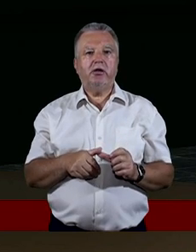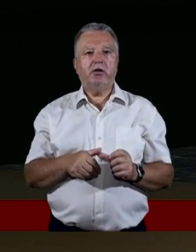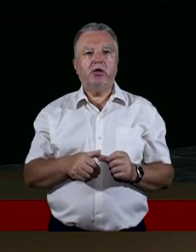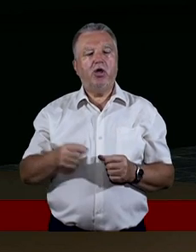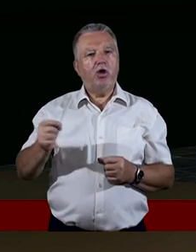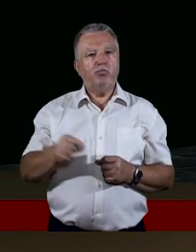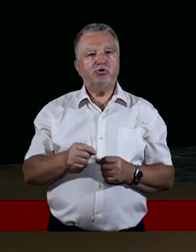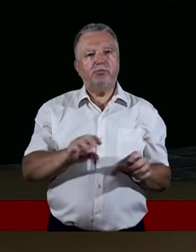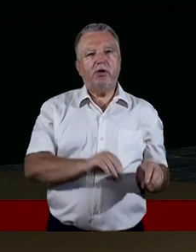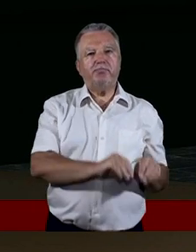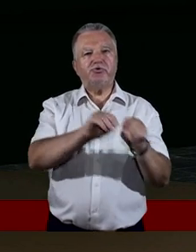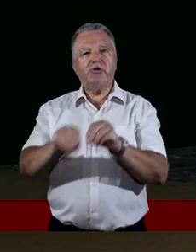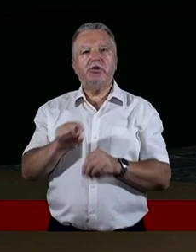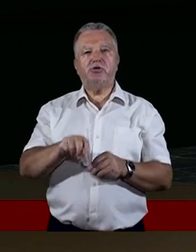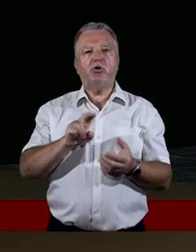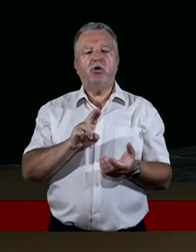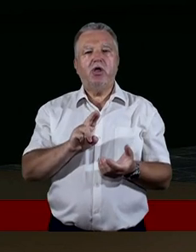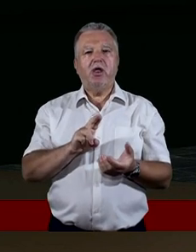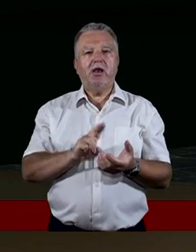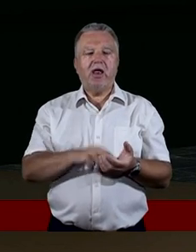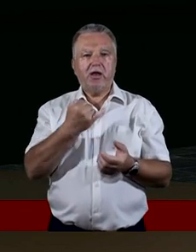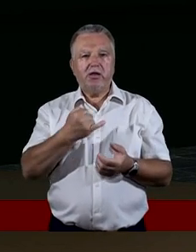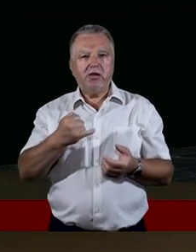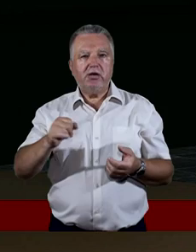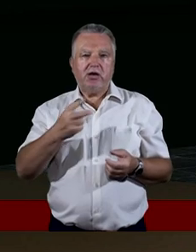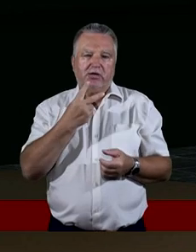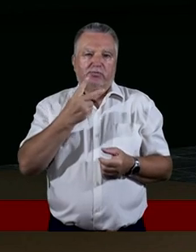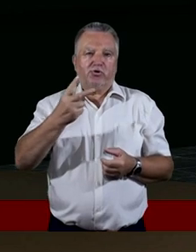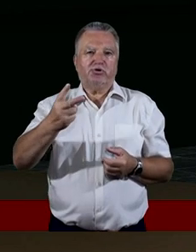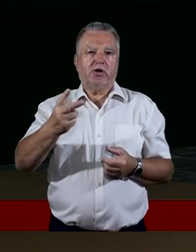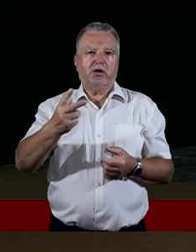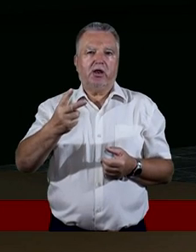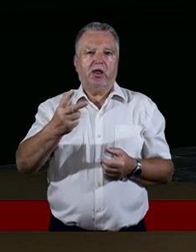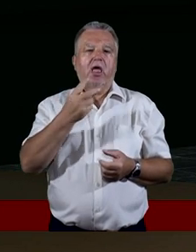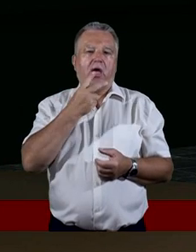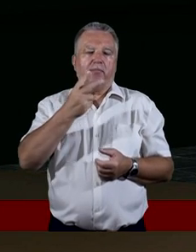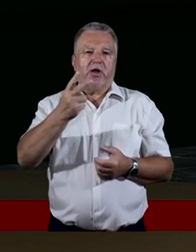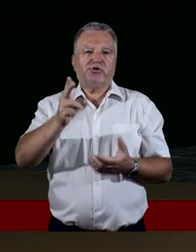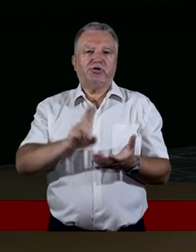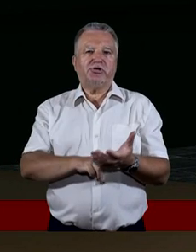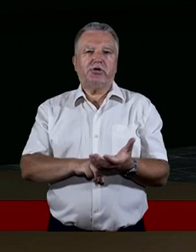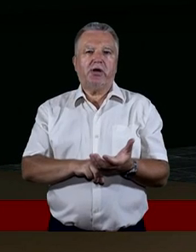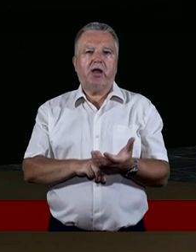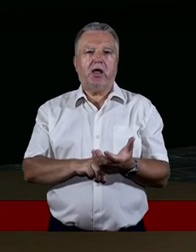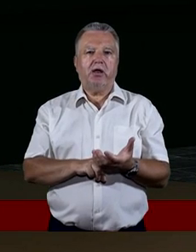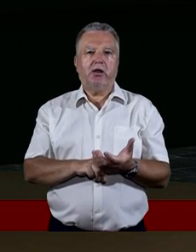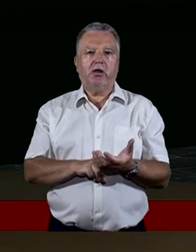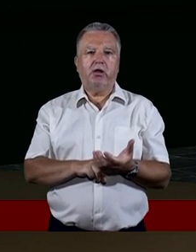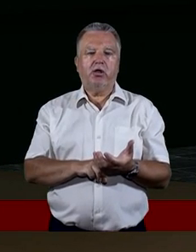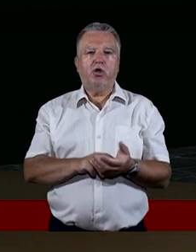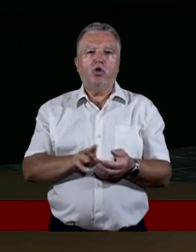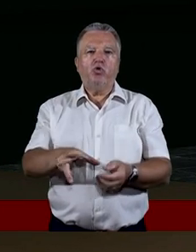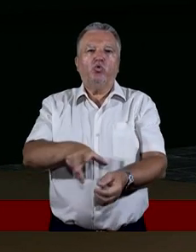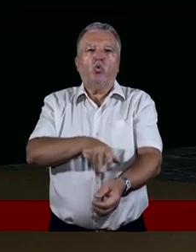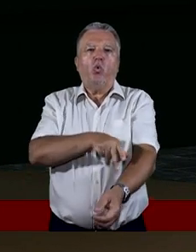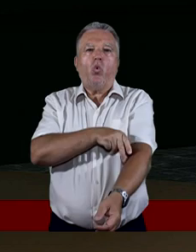przenieść na szerszą perspektywę patrzenia na dłuższe